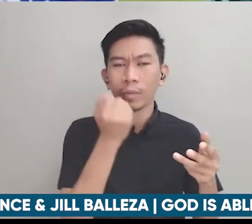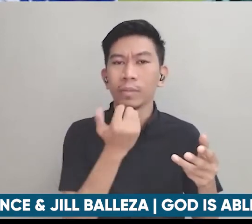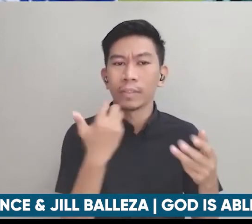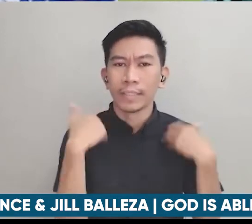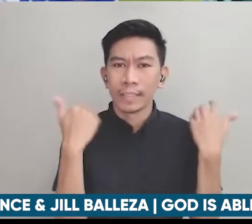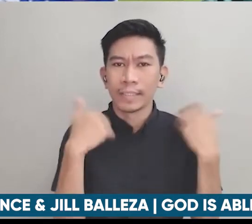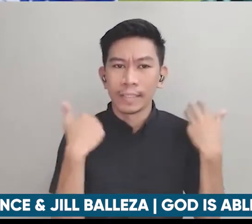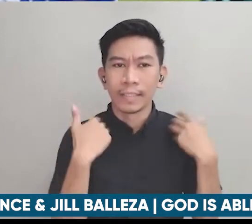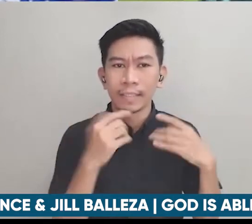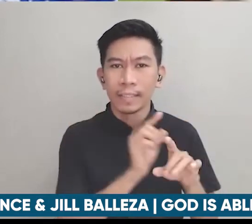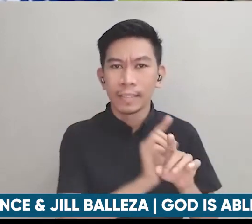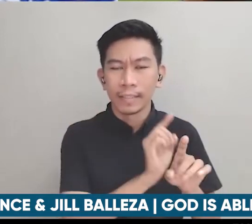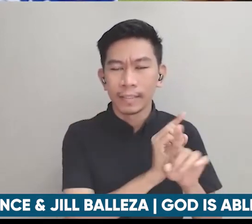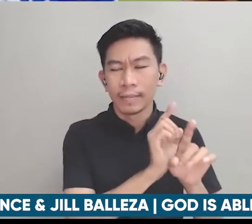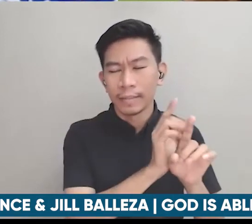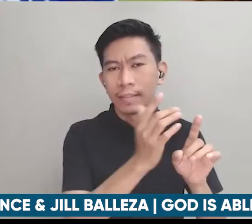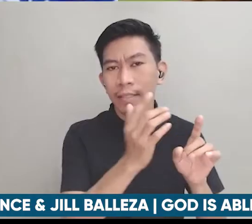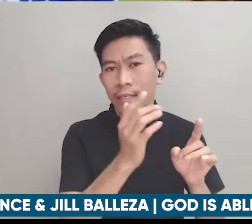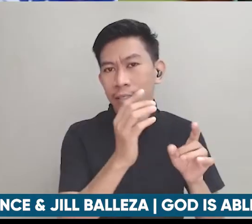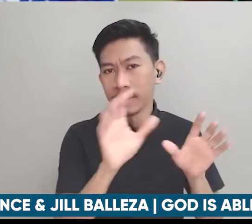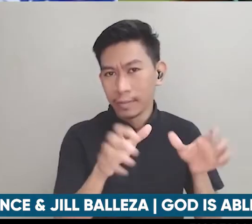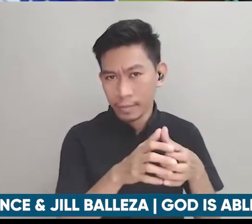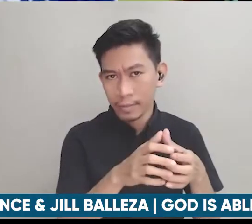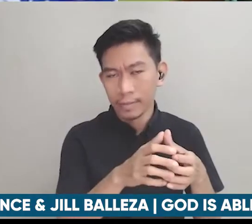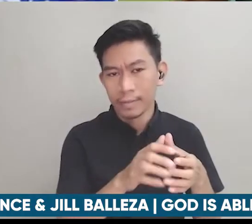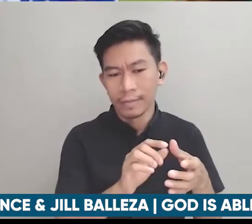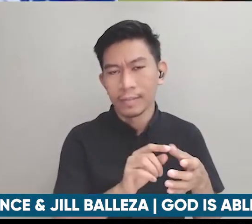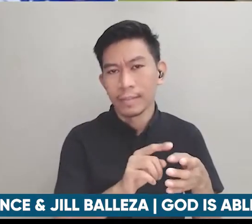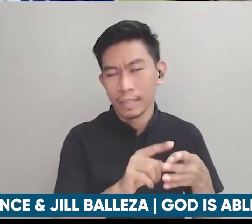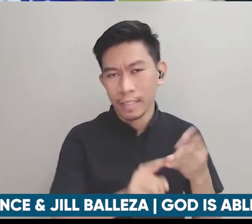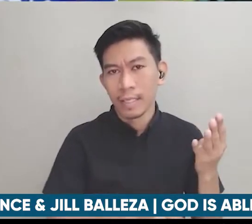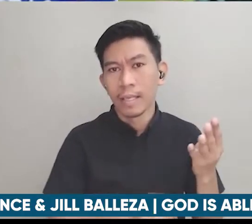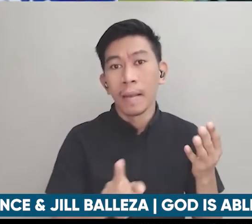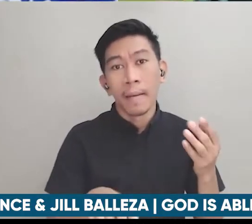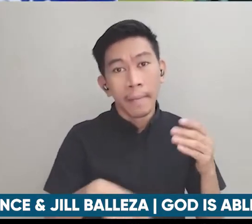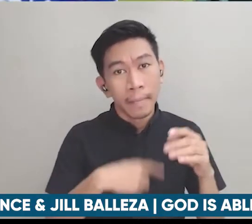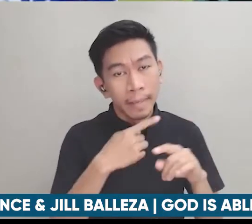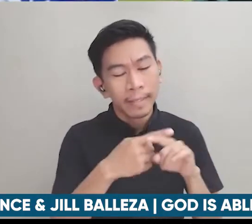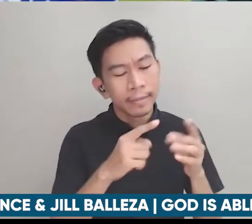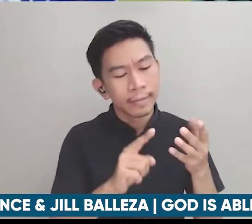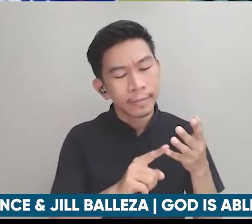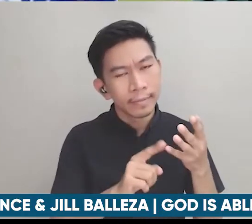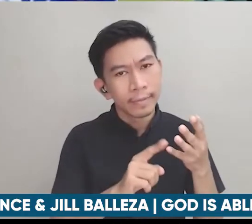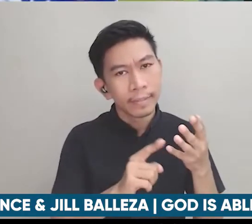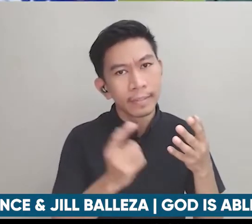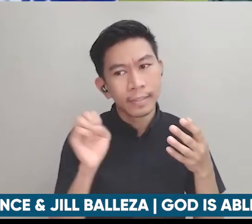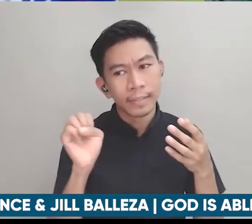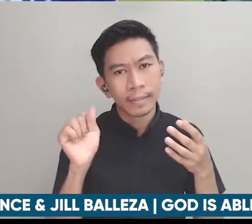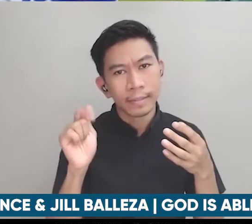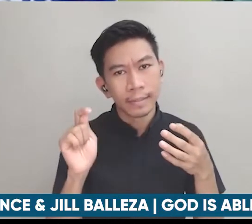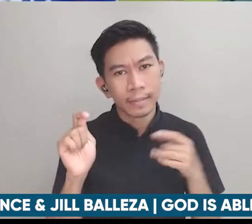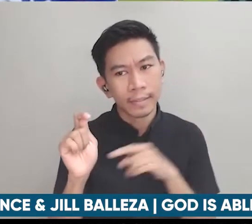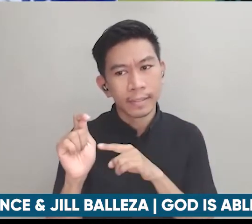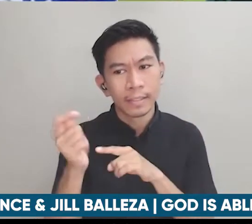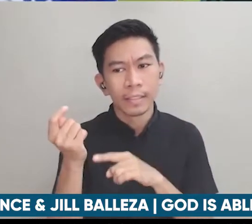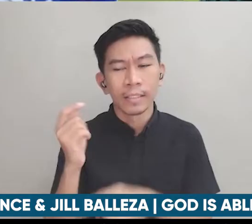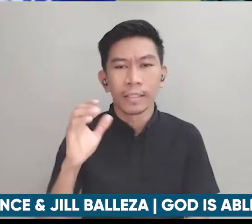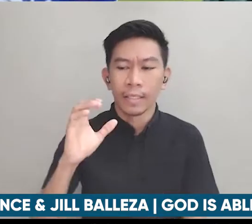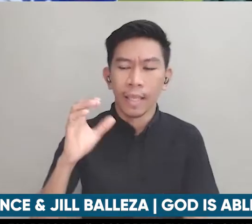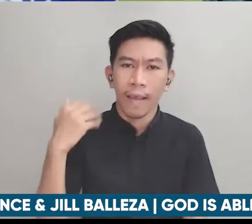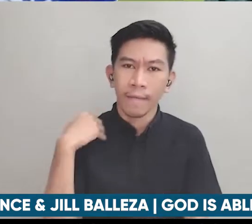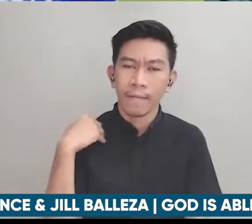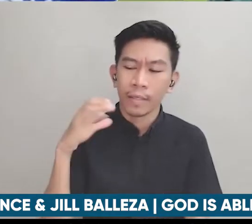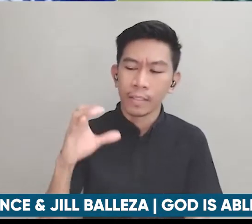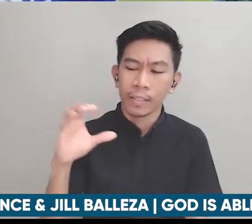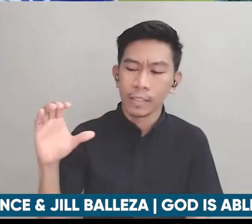bukod doon meron din kami yung every Saturday na unit CCF unit so